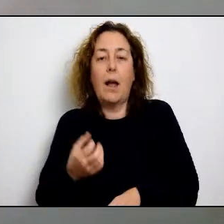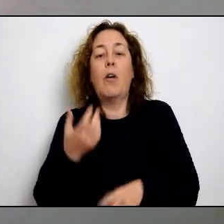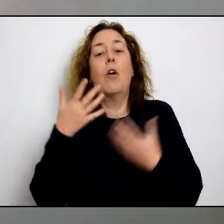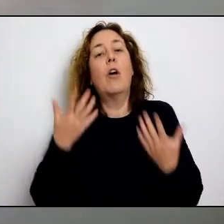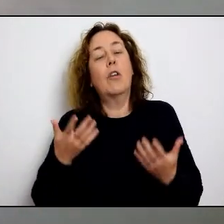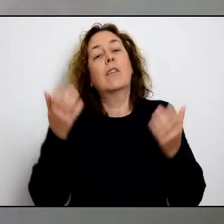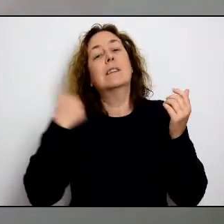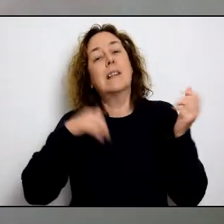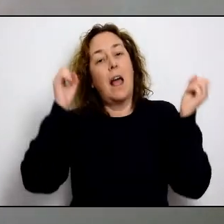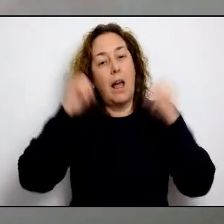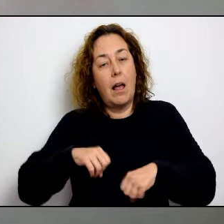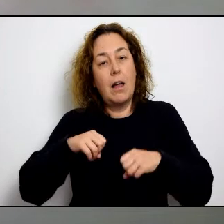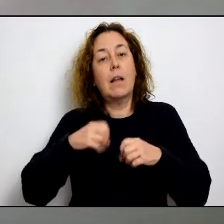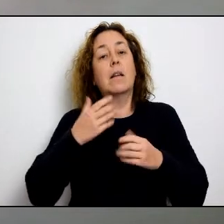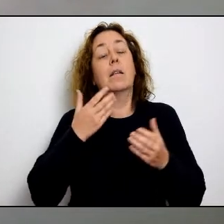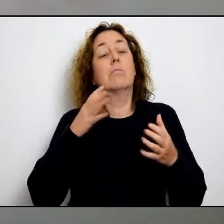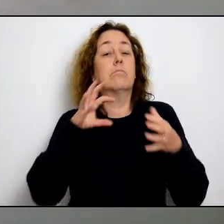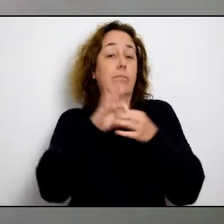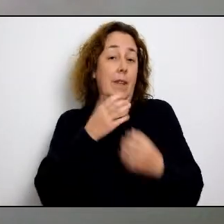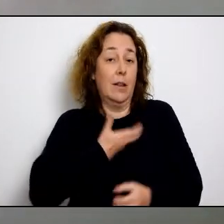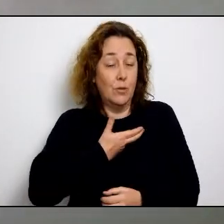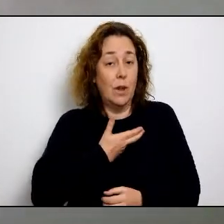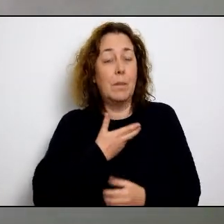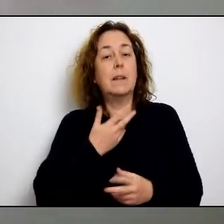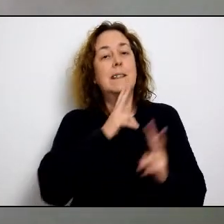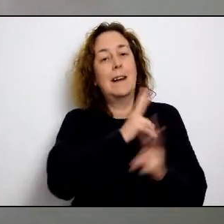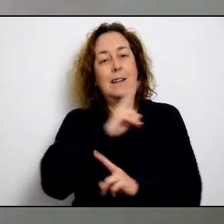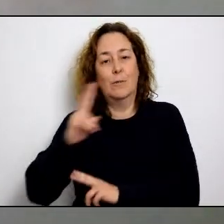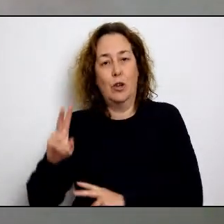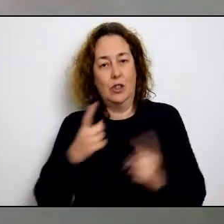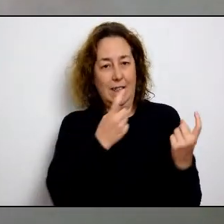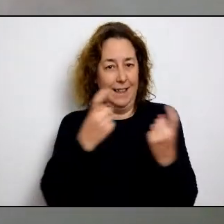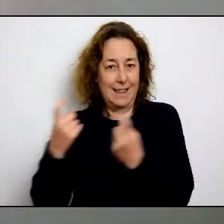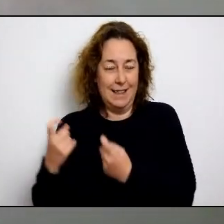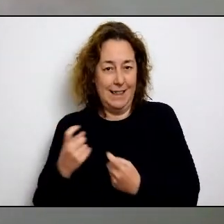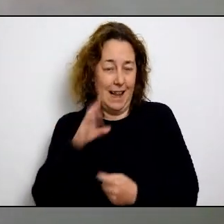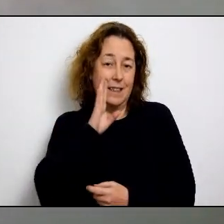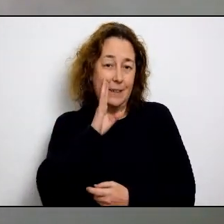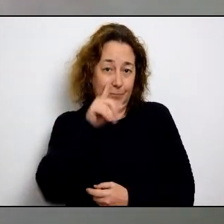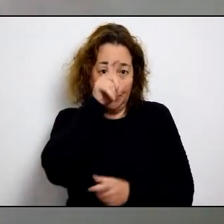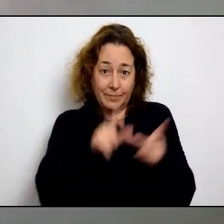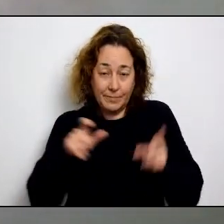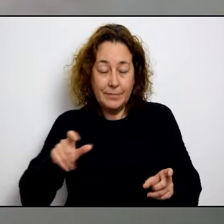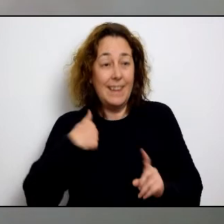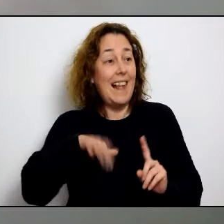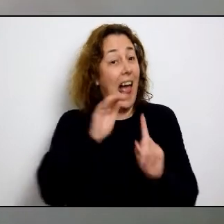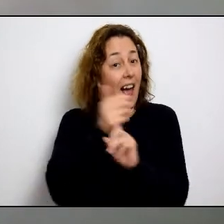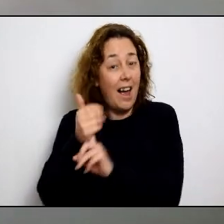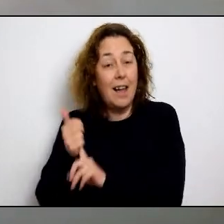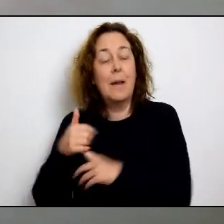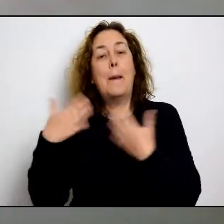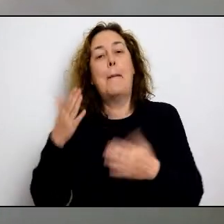diferents tipus, ja sigui de compra de medicaments o puntualment d'una compra de supermercat. En aquest sentit, s'ha acordat, demà dels diferents